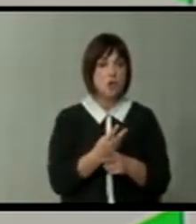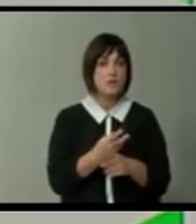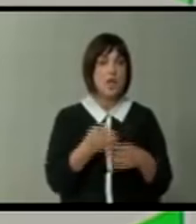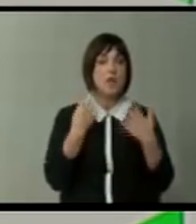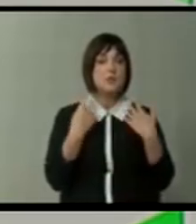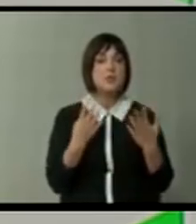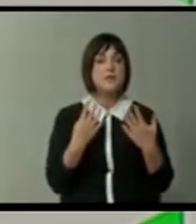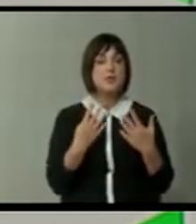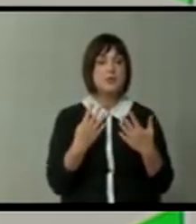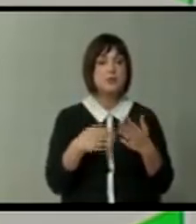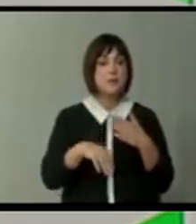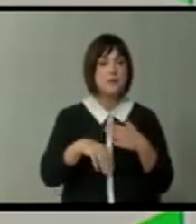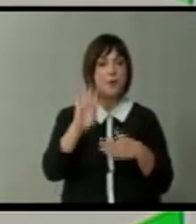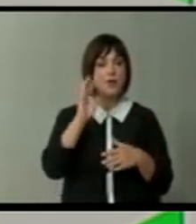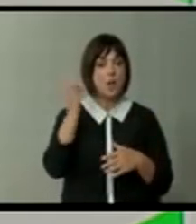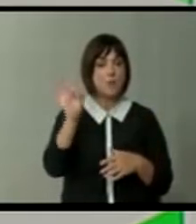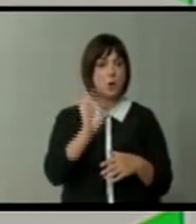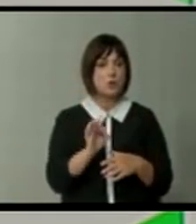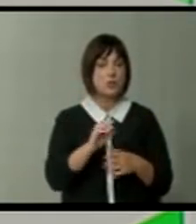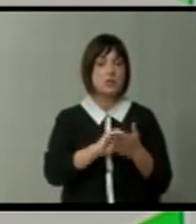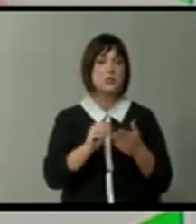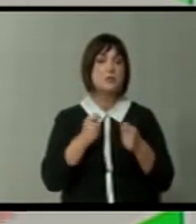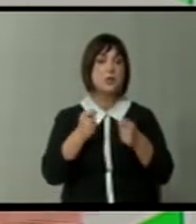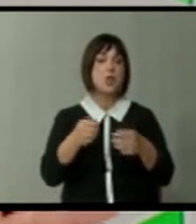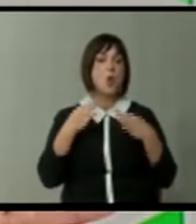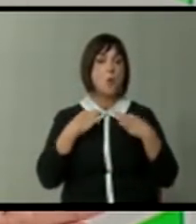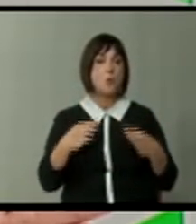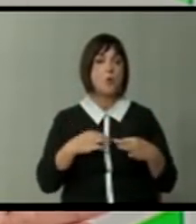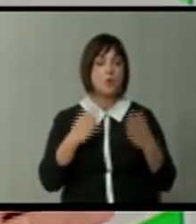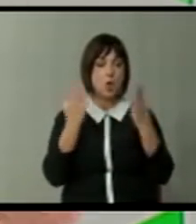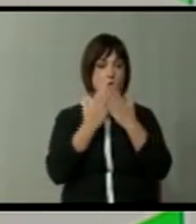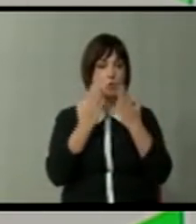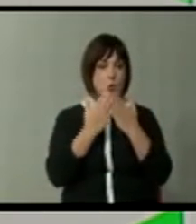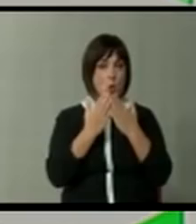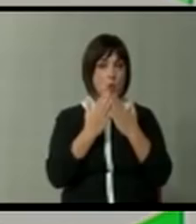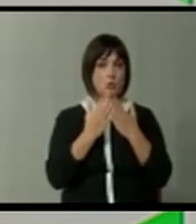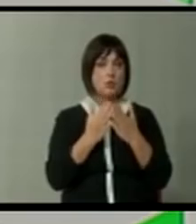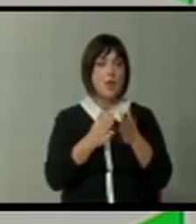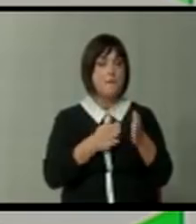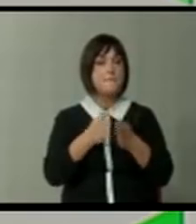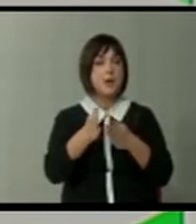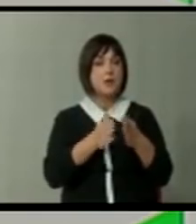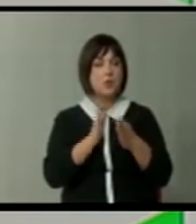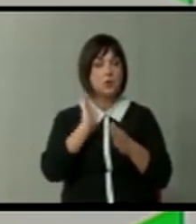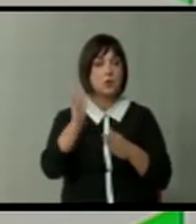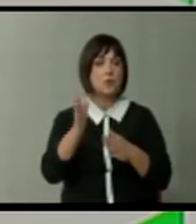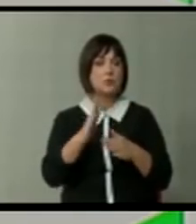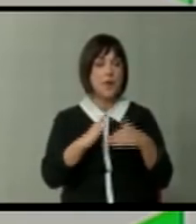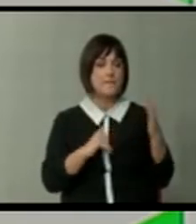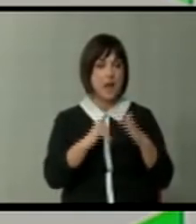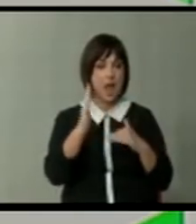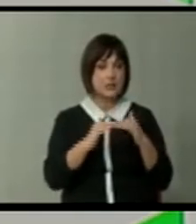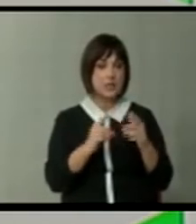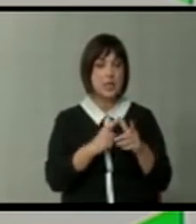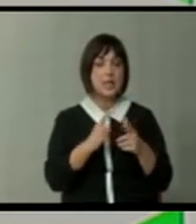90 повеќе и 90 процети ќе се запишат на професионални школи и паралелно ќе идат на пракса